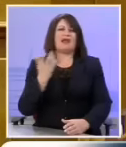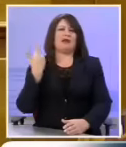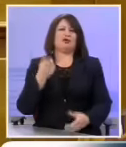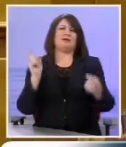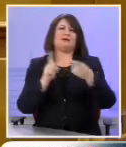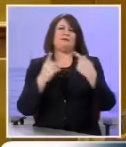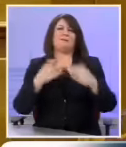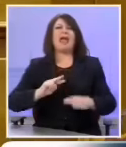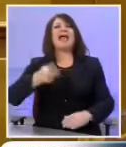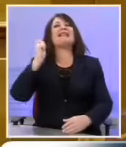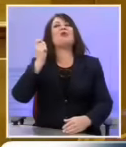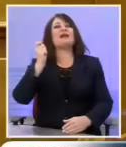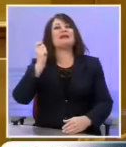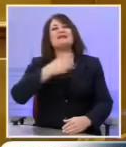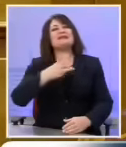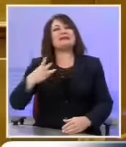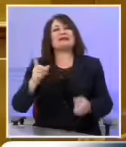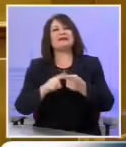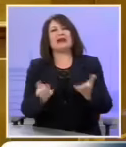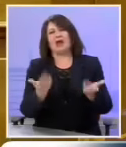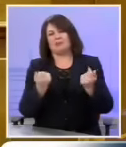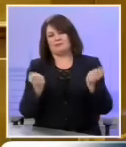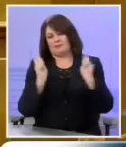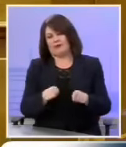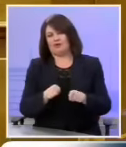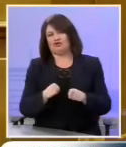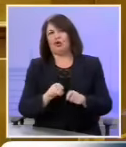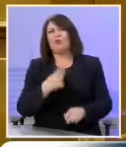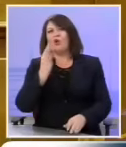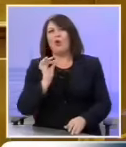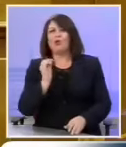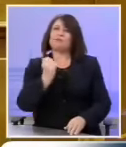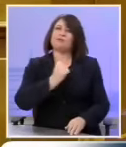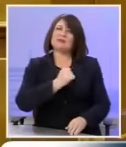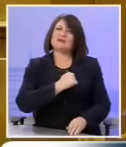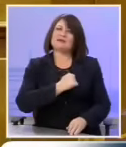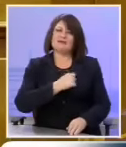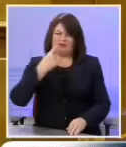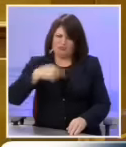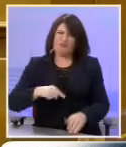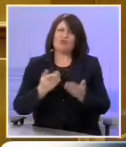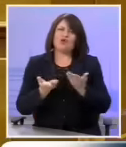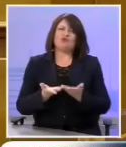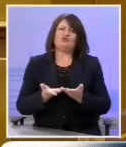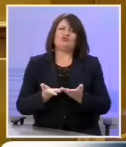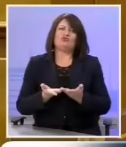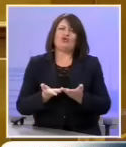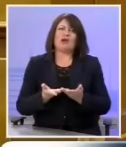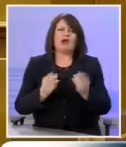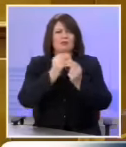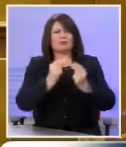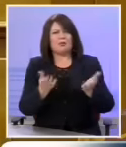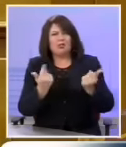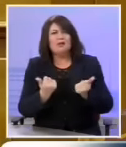την αξιωματική αντιπολίτευση του ΣΥΡΙΖΑ γιατί θεωρούσε ότι είναι προσβλητική, αντιπαραγωγική,